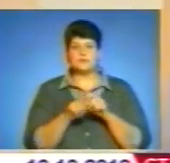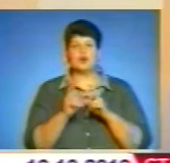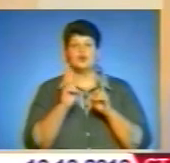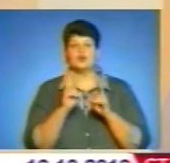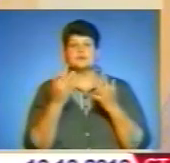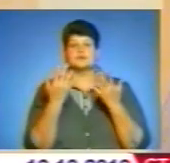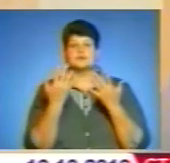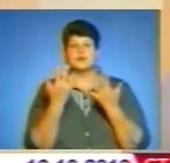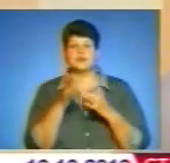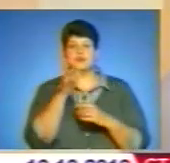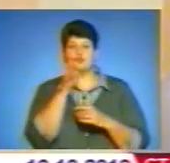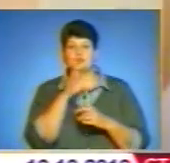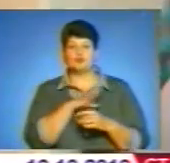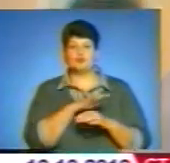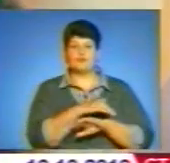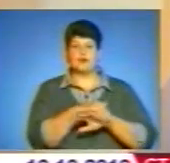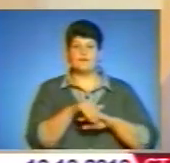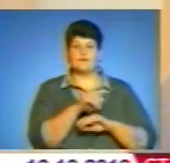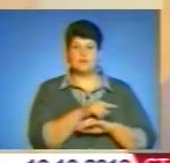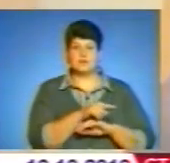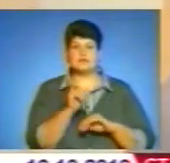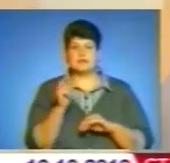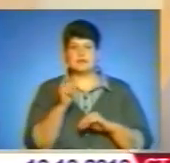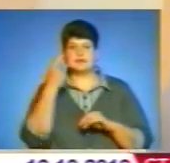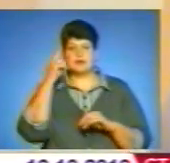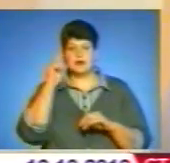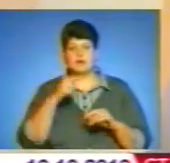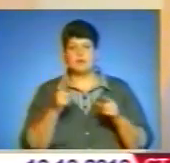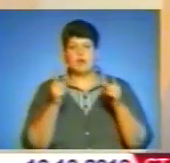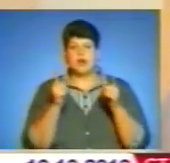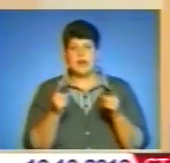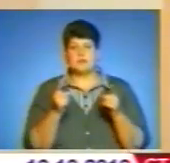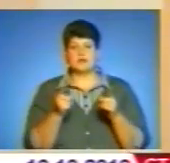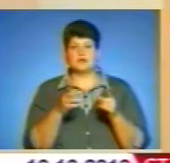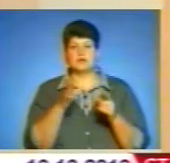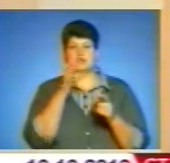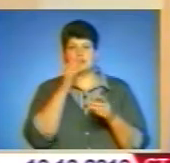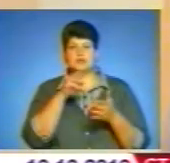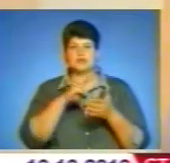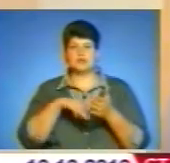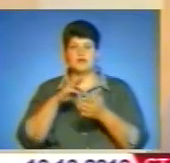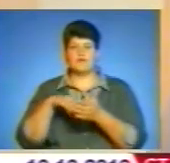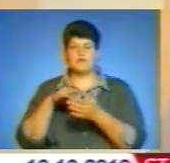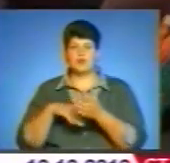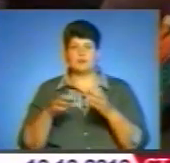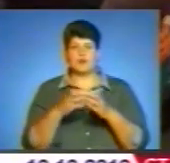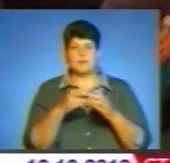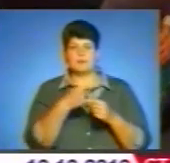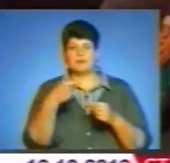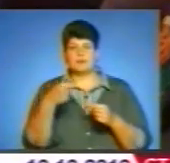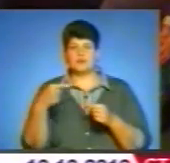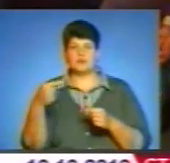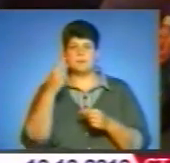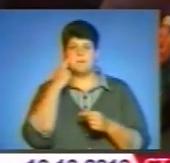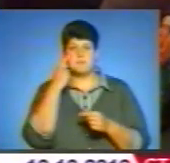Тому що учасники всі мають ось такі бейджики. І ми вслідковуємо, хто скільки часу